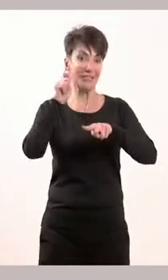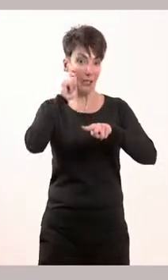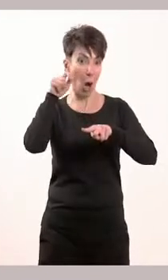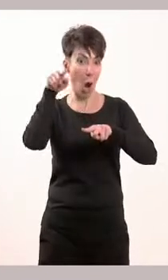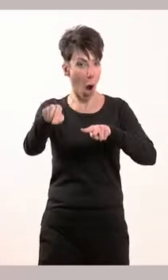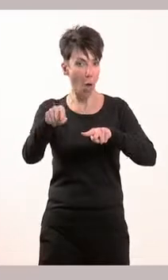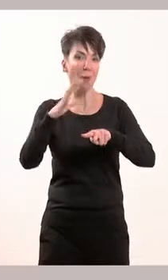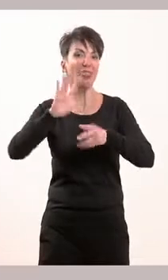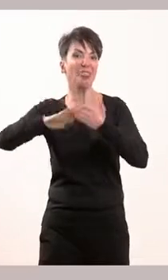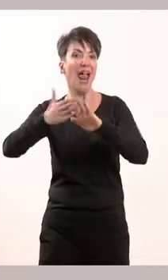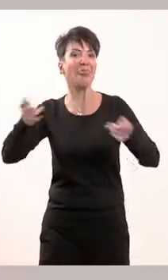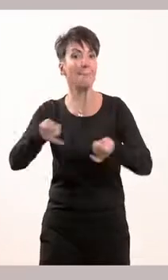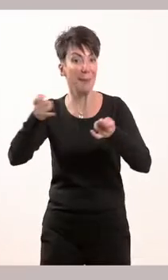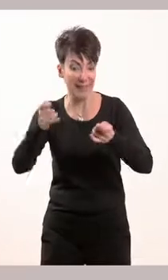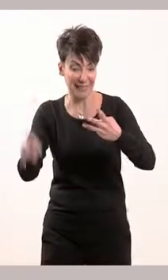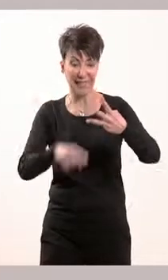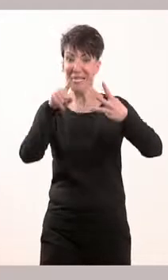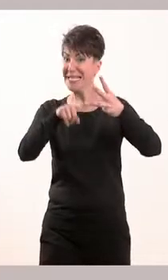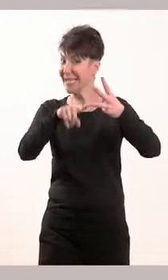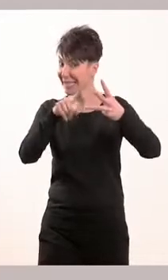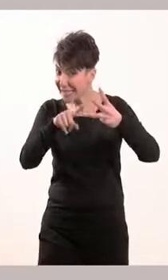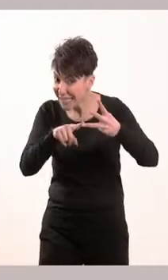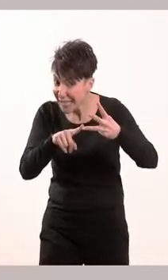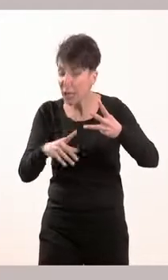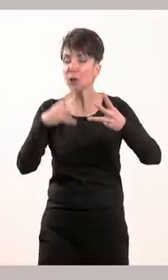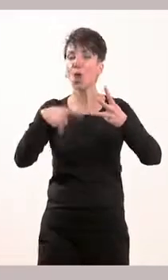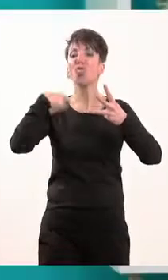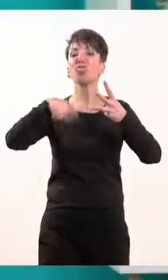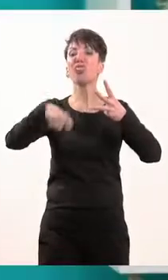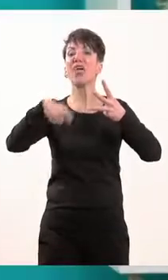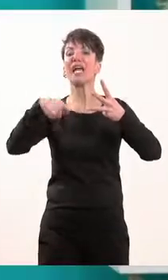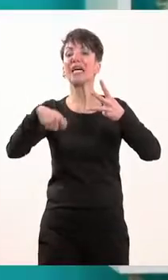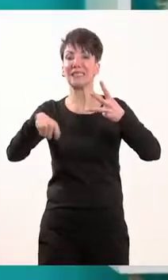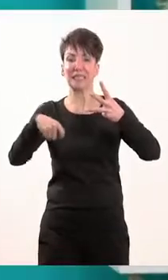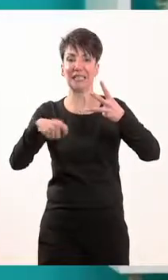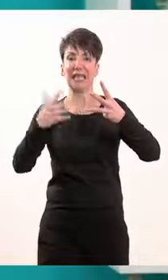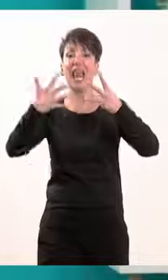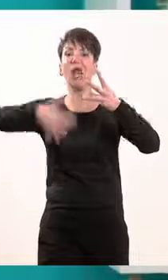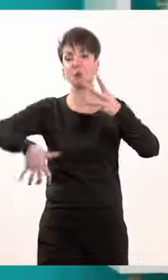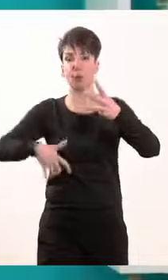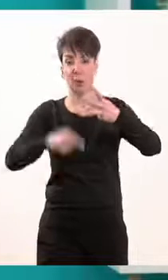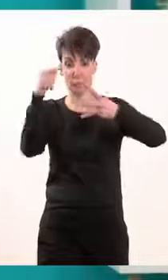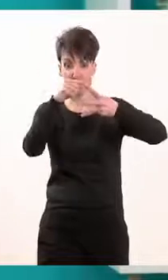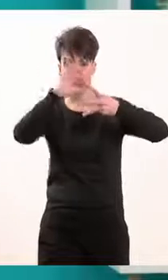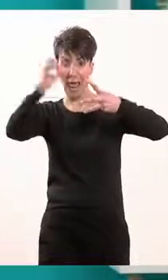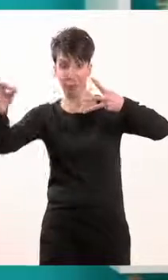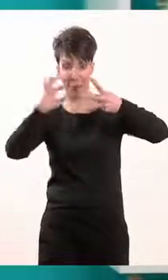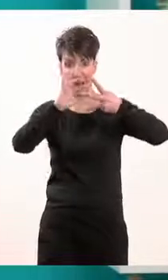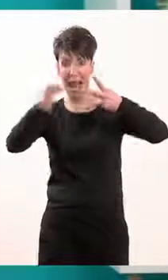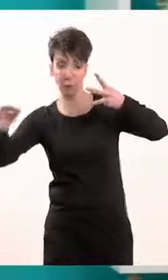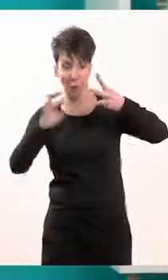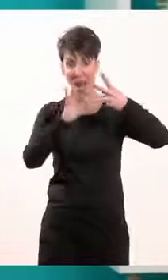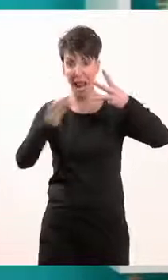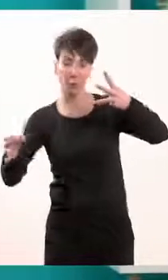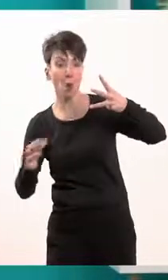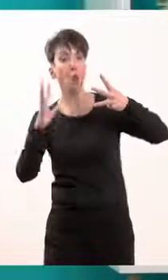τρίτον, τη δικαστική, που θα τις προσεγγίσουμε και θα τις αναλύσουμε μία προς μία, για να μπορέσετε να καταλάβετε ποια είναι,